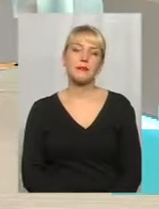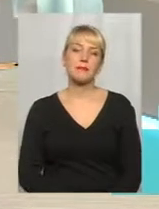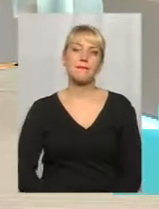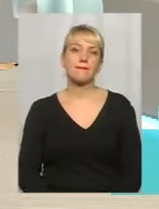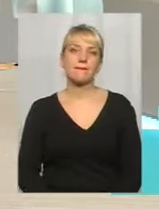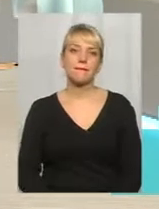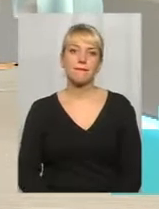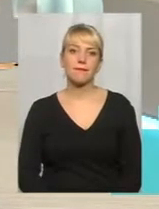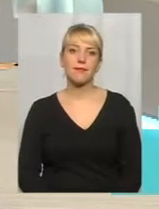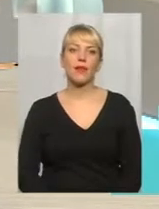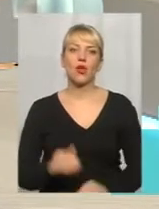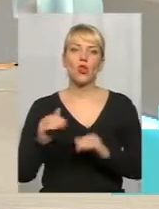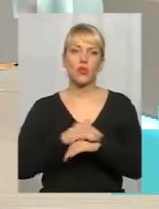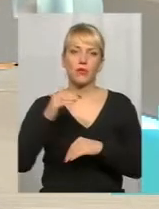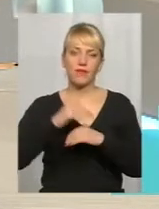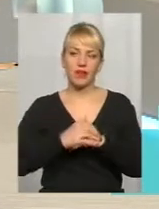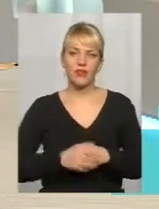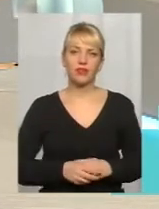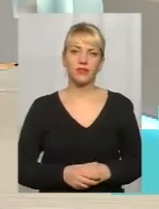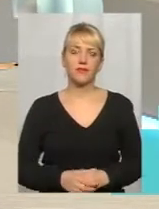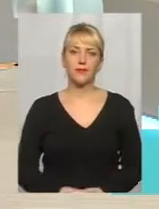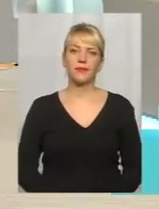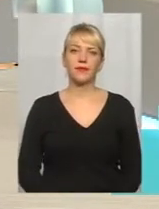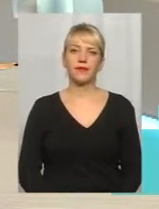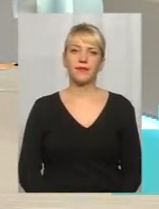Добрый вечер, ми вас чуємо. Добрый вечер. Добрый вечер.